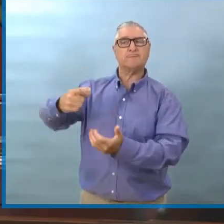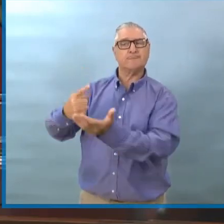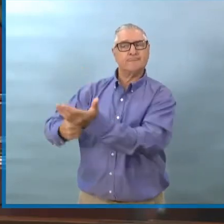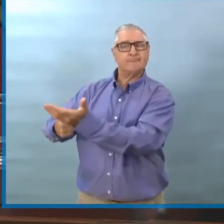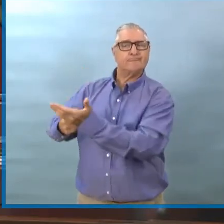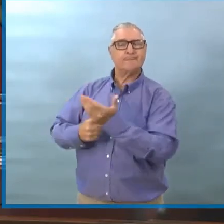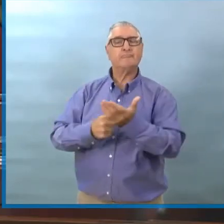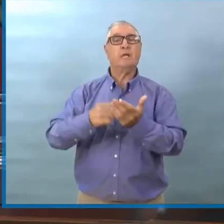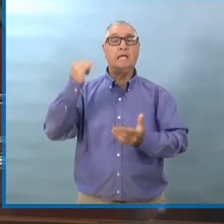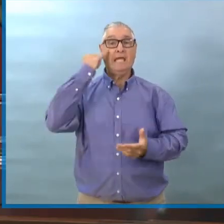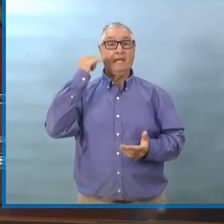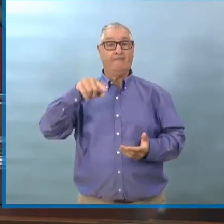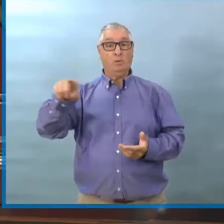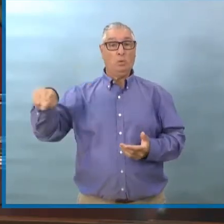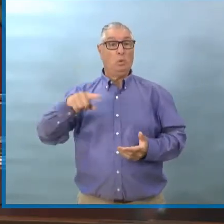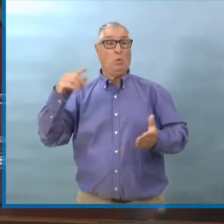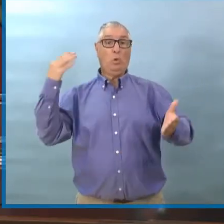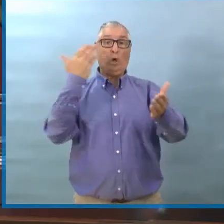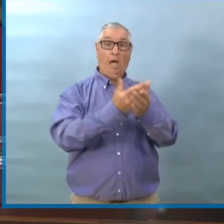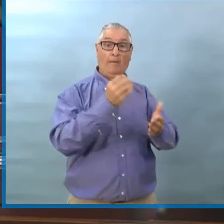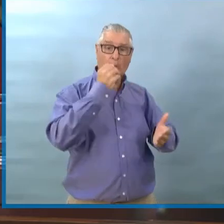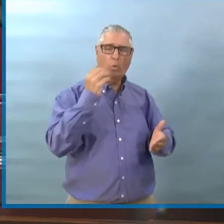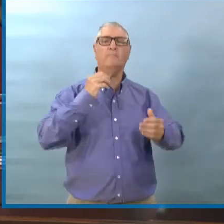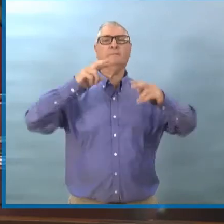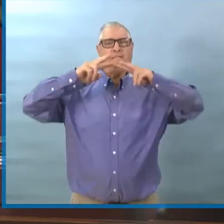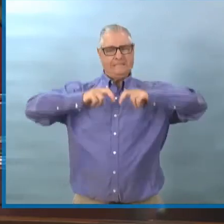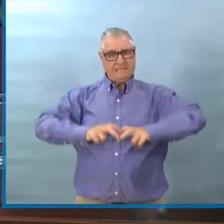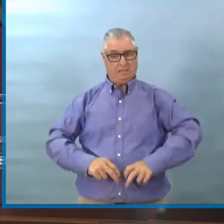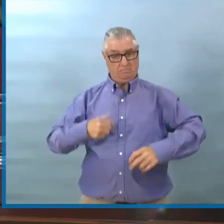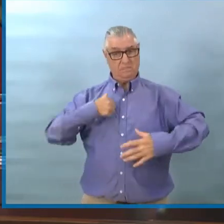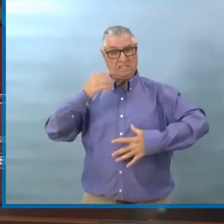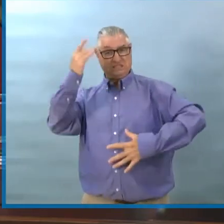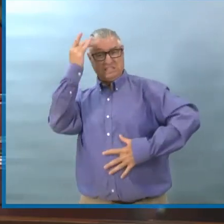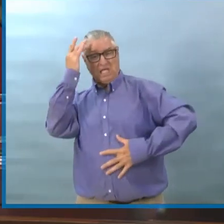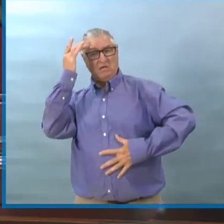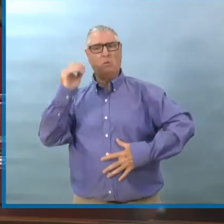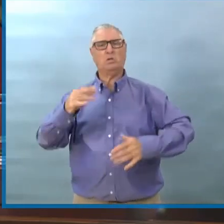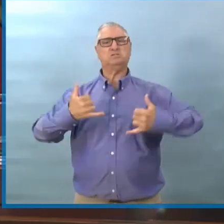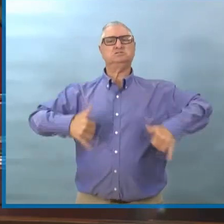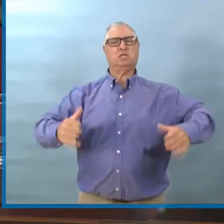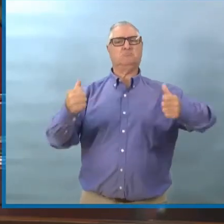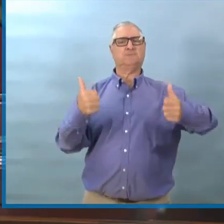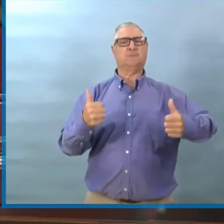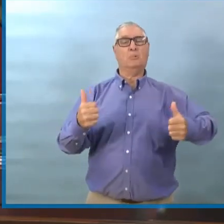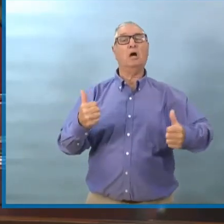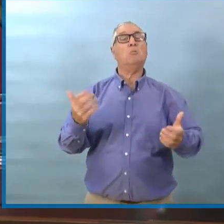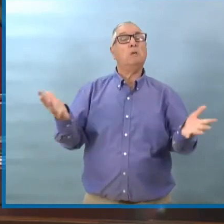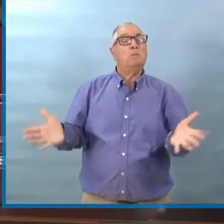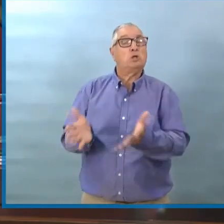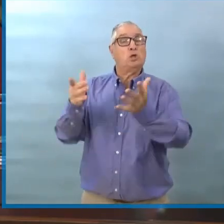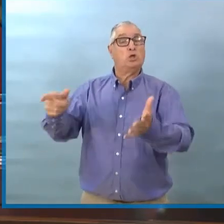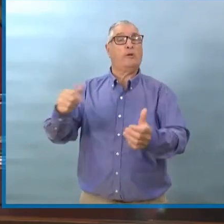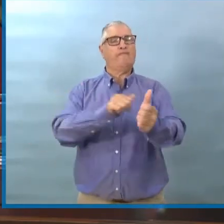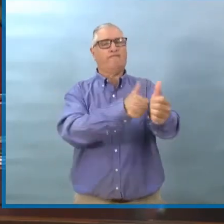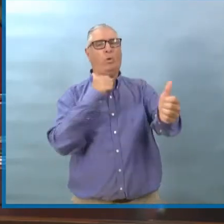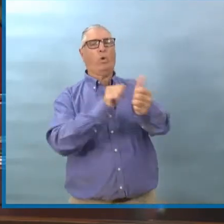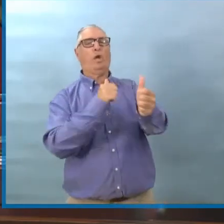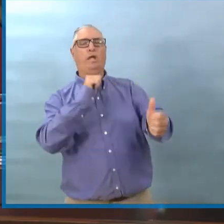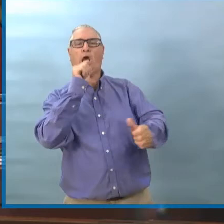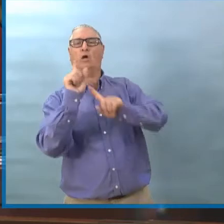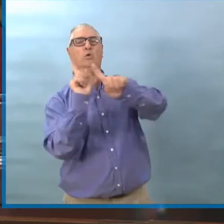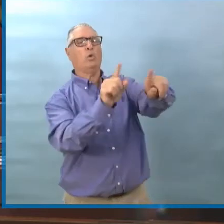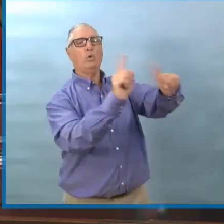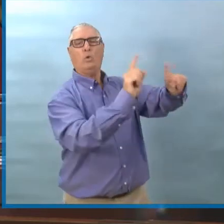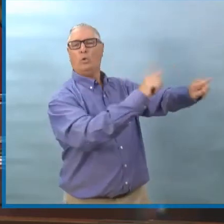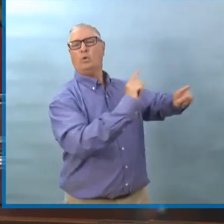les réunions de groupe. Et on a aussi des tests pour les camionneurs qui sont